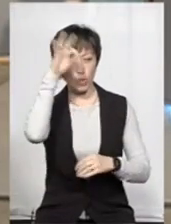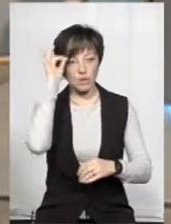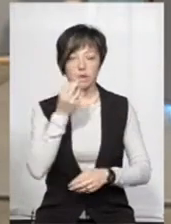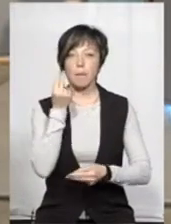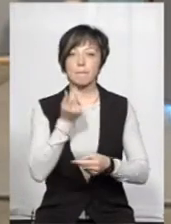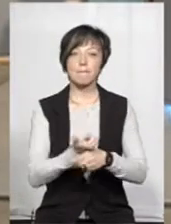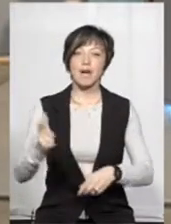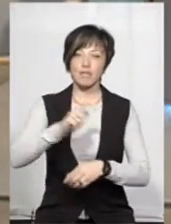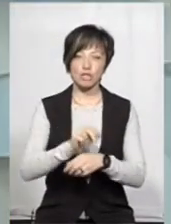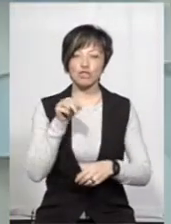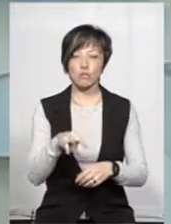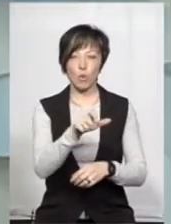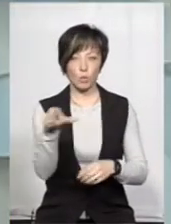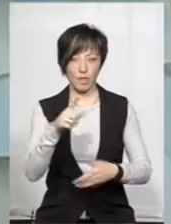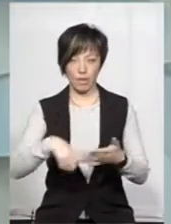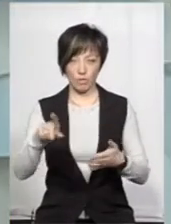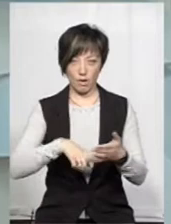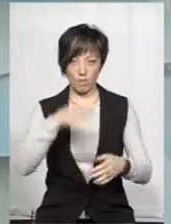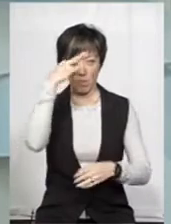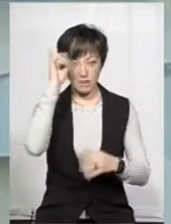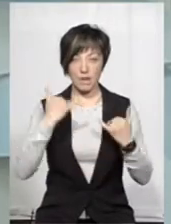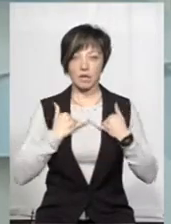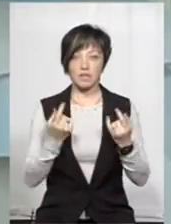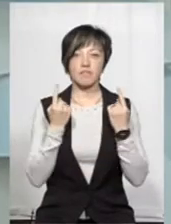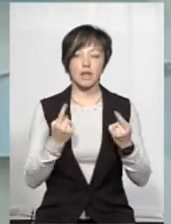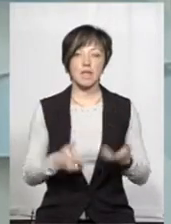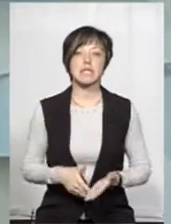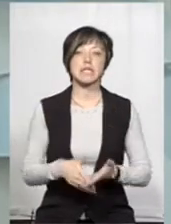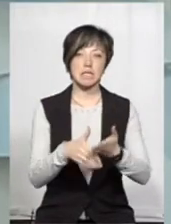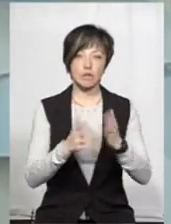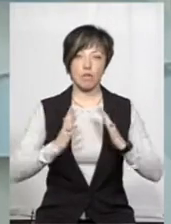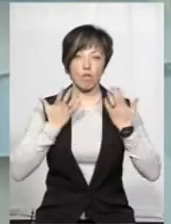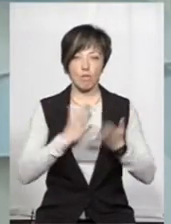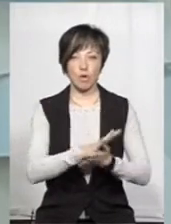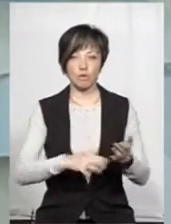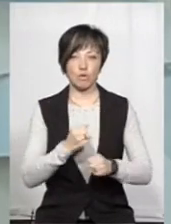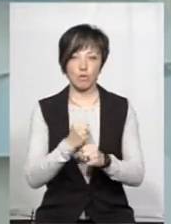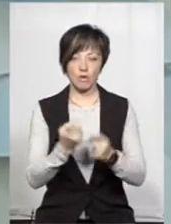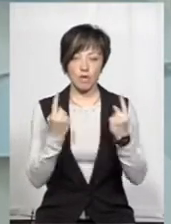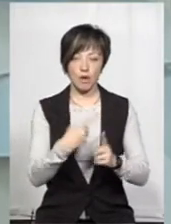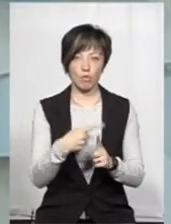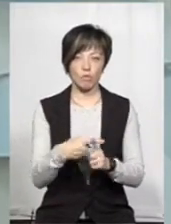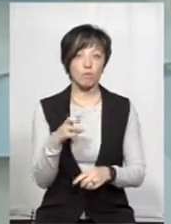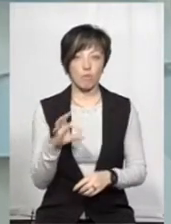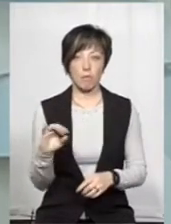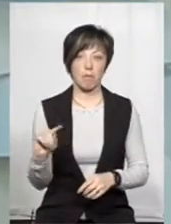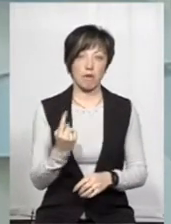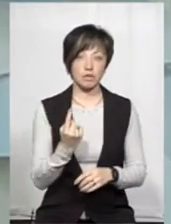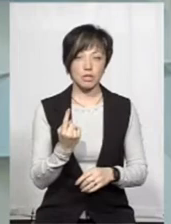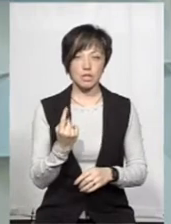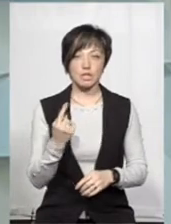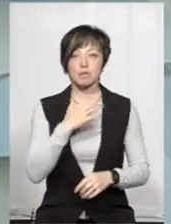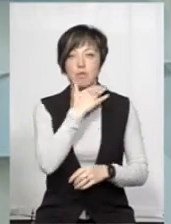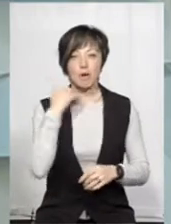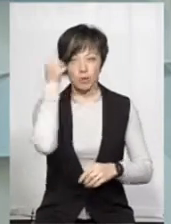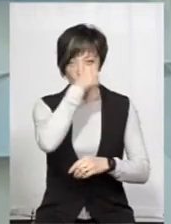переважає на кількість, у яких не довіряють. І для нас це великий стимул у подальшій роботі і великий плюс, тому що вперше за багато